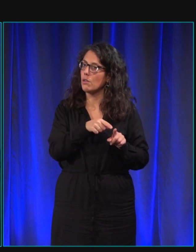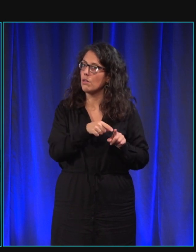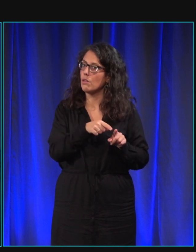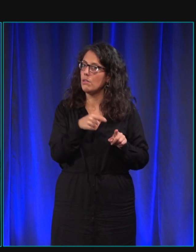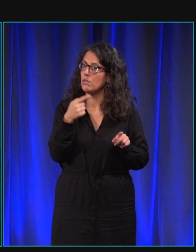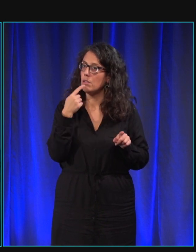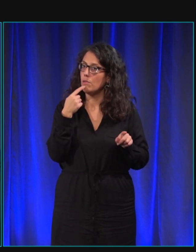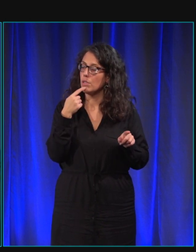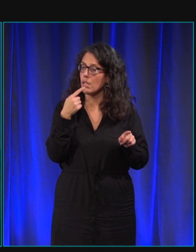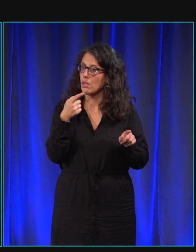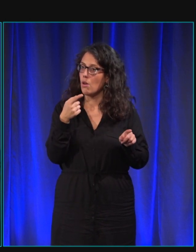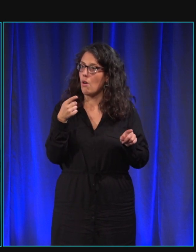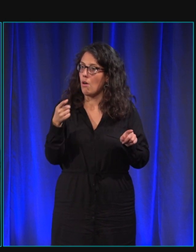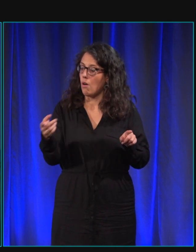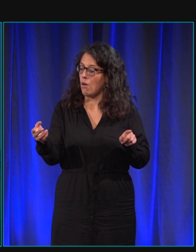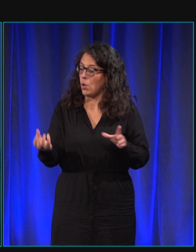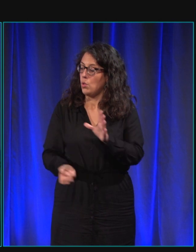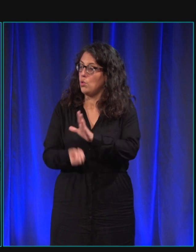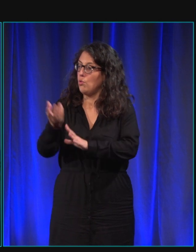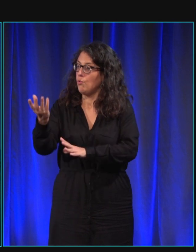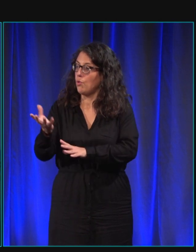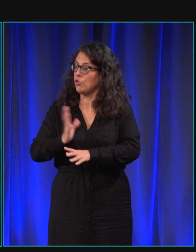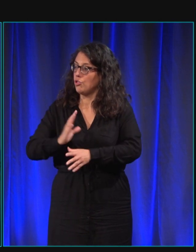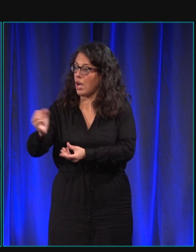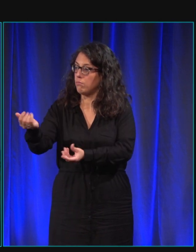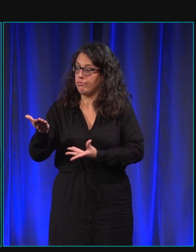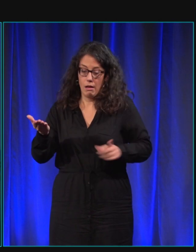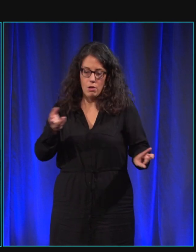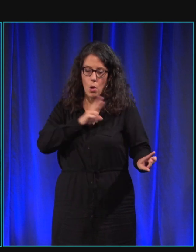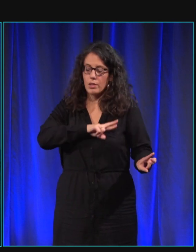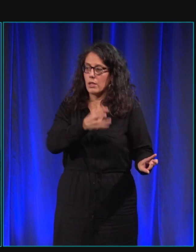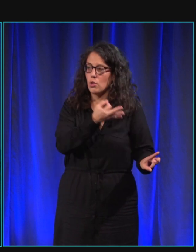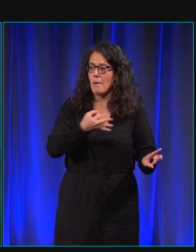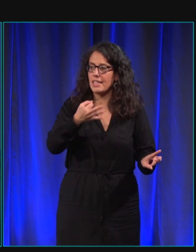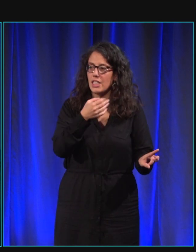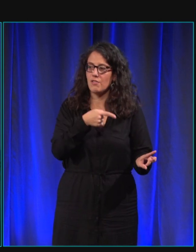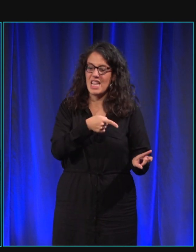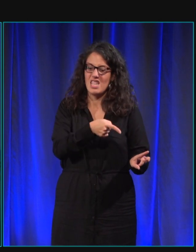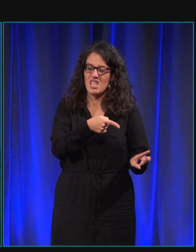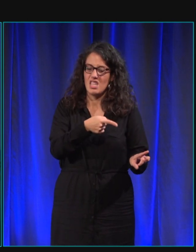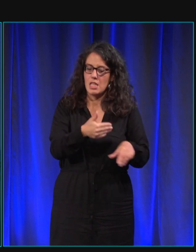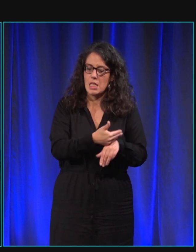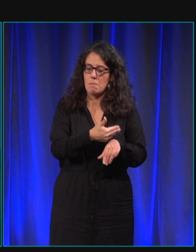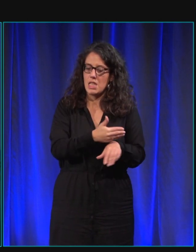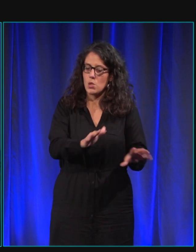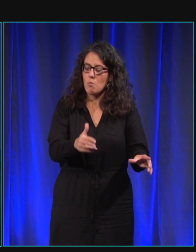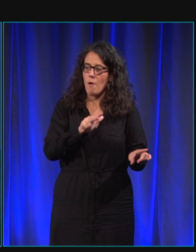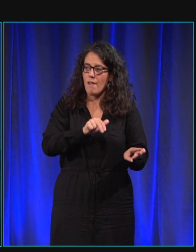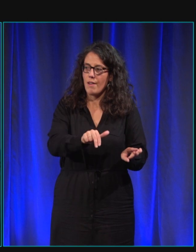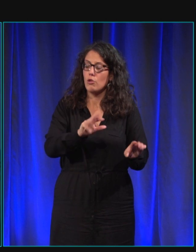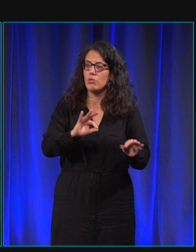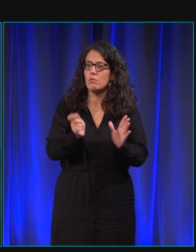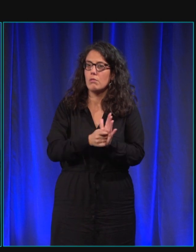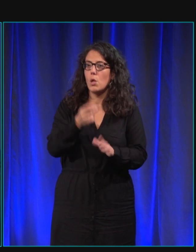dès le moment où j'ai eu Aïsti et bien Balzac je me suis dit oh là qu'est-ce qui va se passer et puis en fin de compte c'était au mois de novembre donc